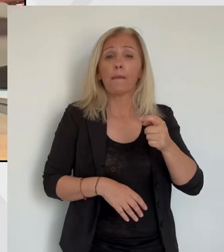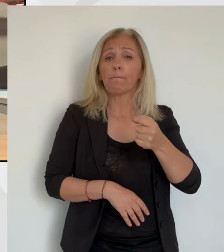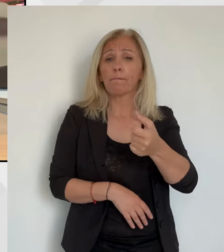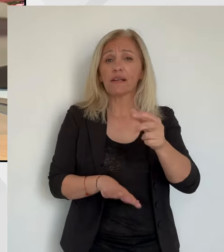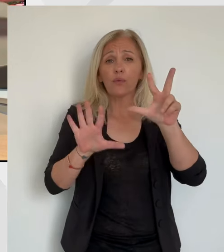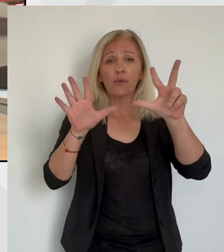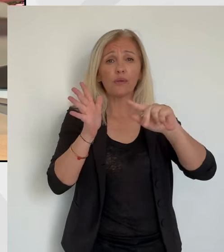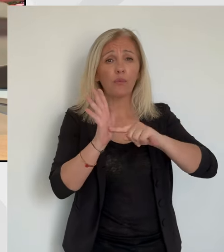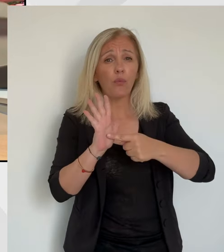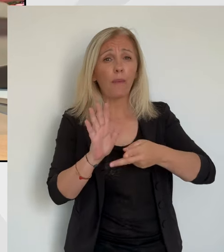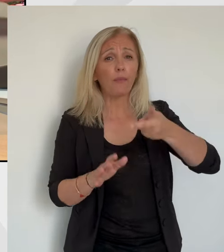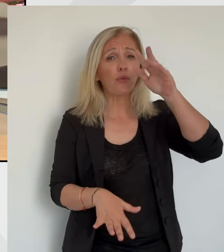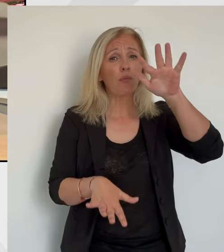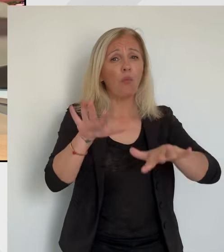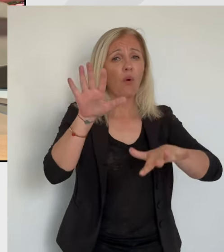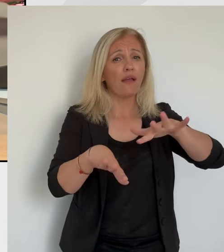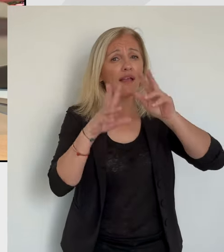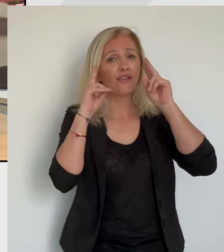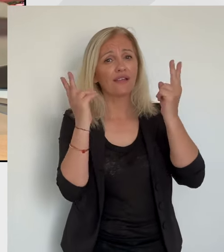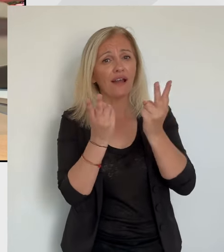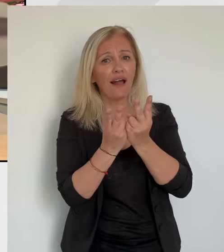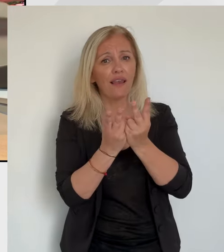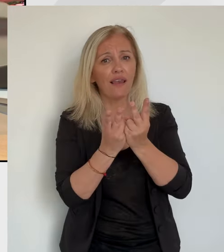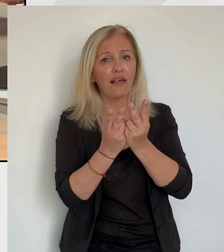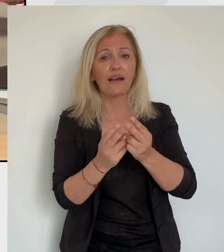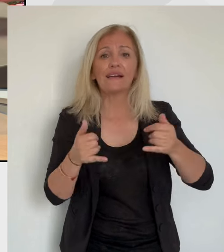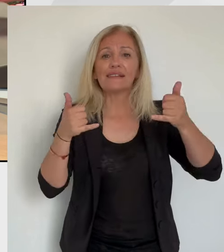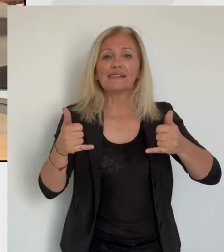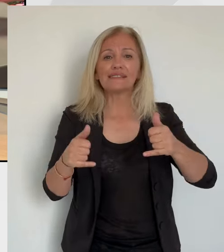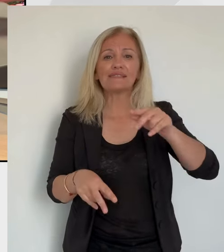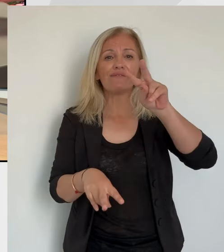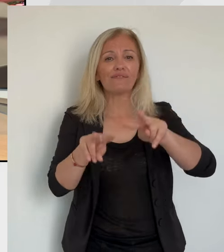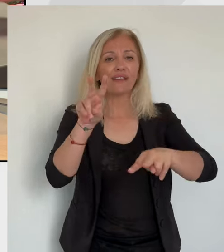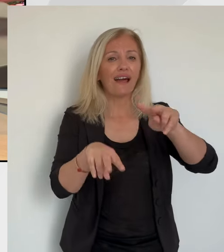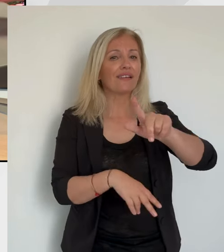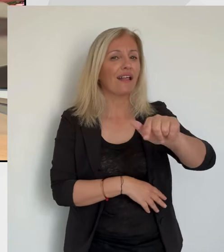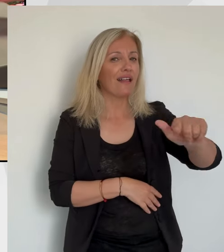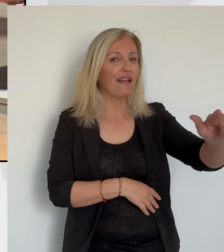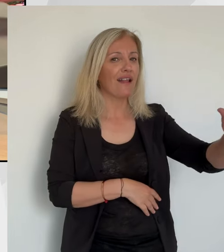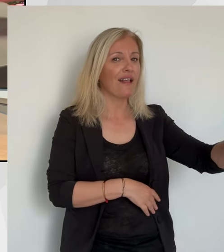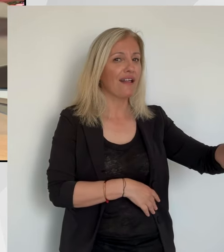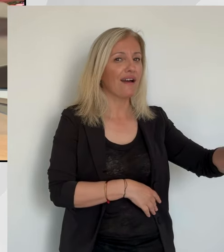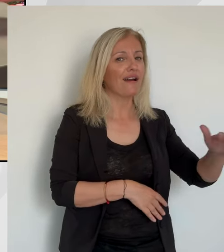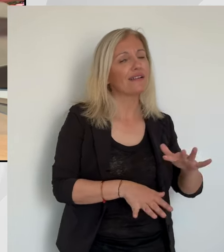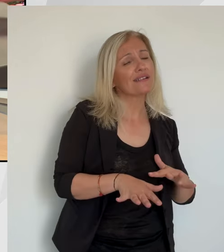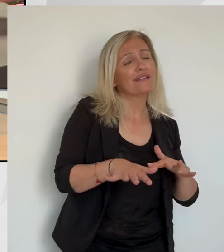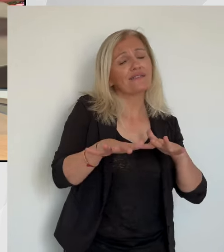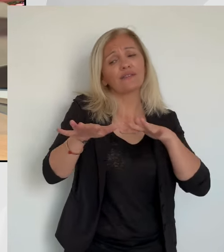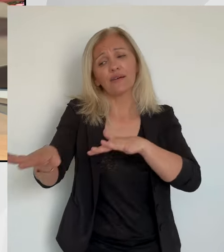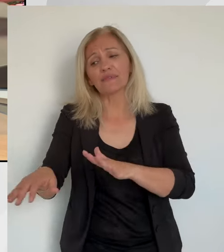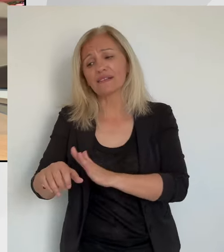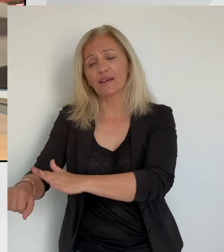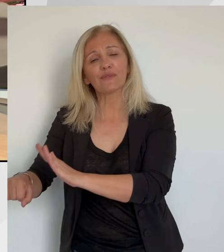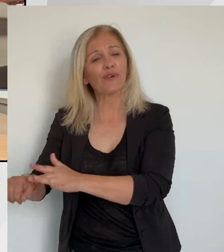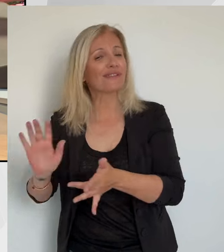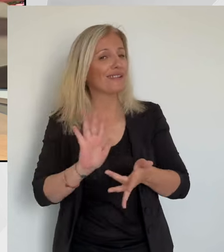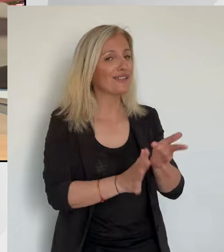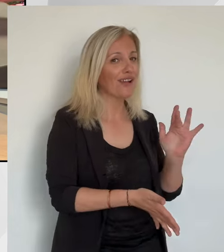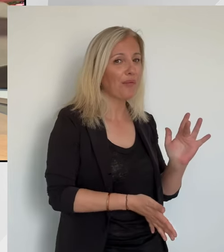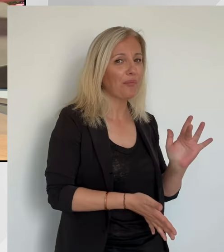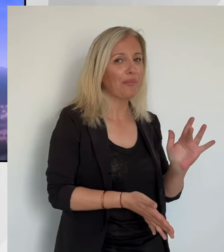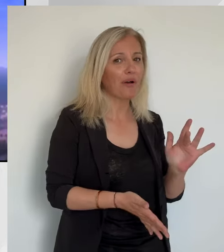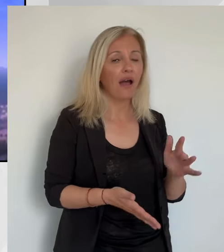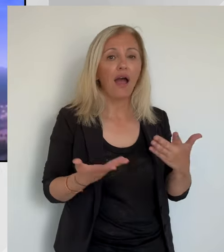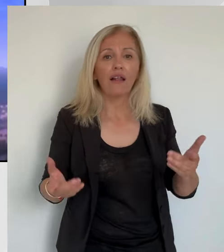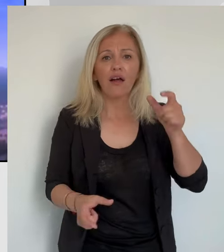points de plus que la moyenne nationale. Dans l'île, seules quelques communes échappent à ce Radmar et Bleu Marine. Alors pourquoi les électeurs